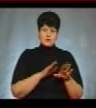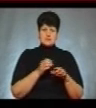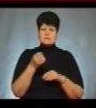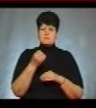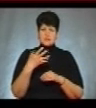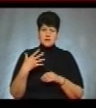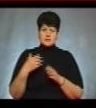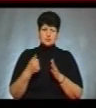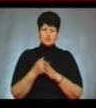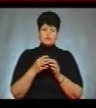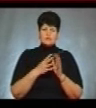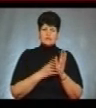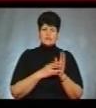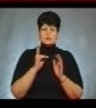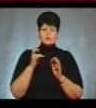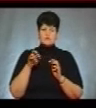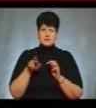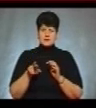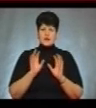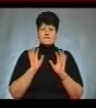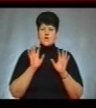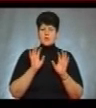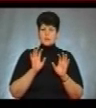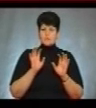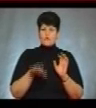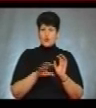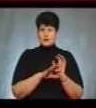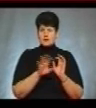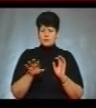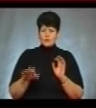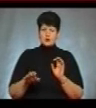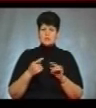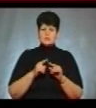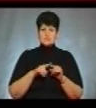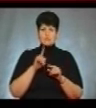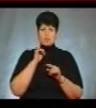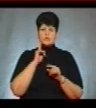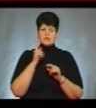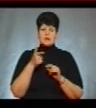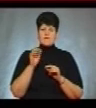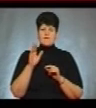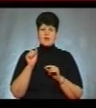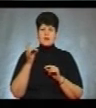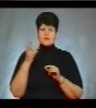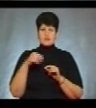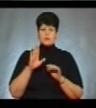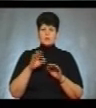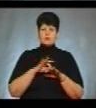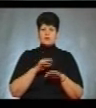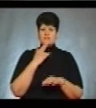по 19 квітня. А волейбол це буде на базі молодої гвардії. Проводиться це в червні.